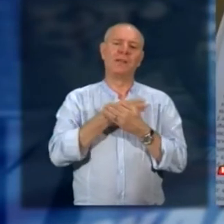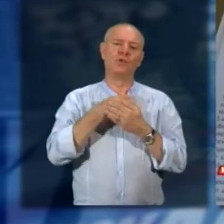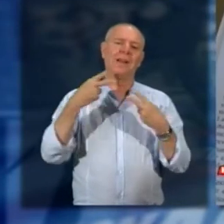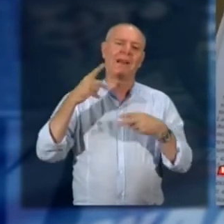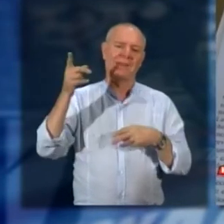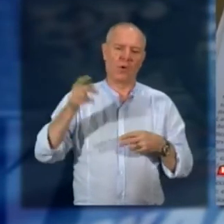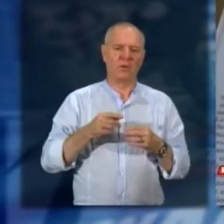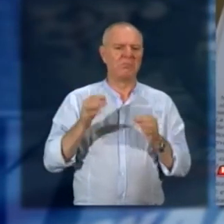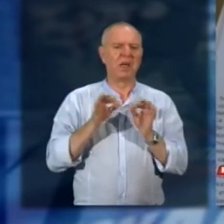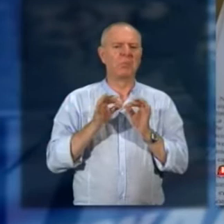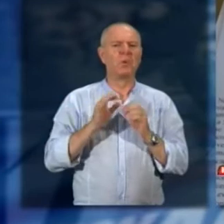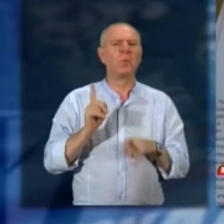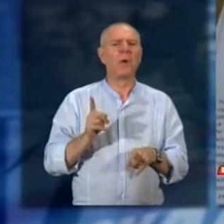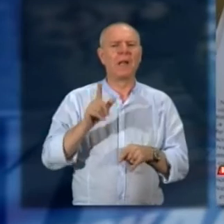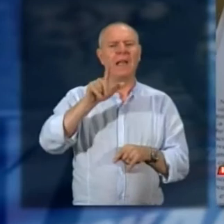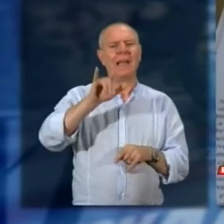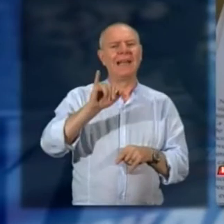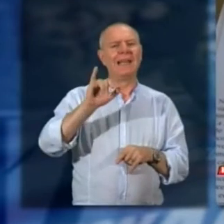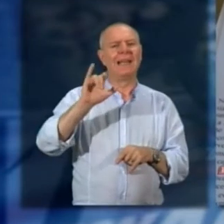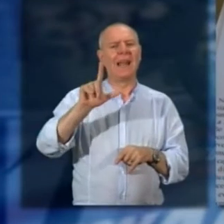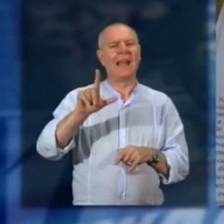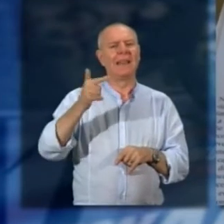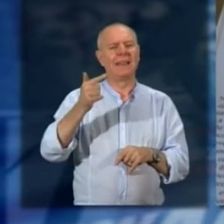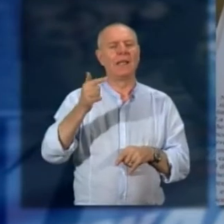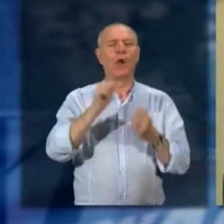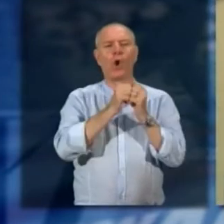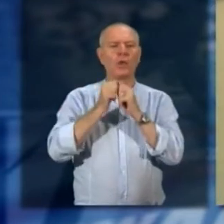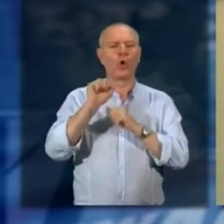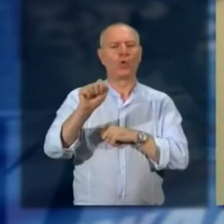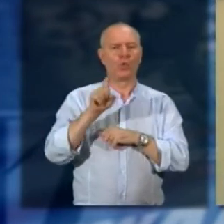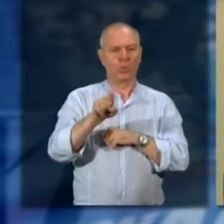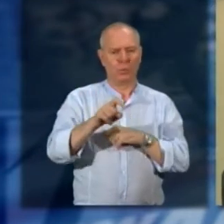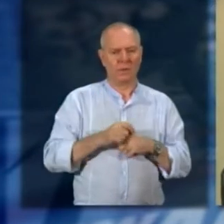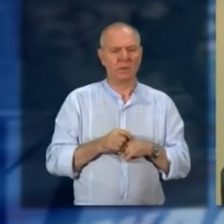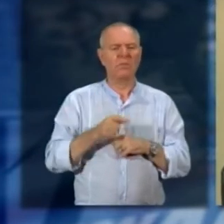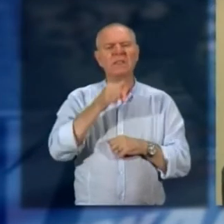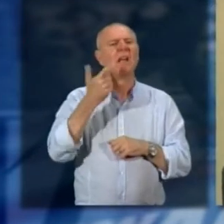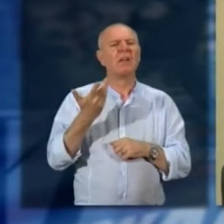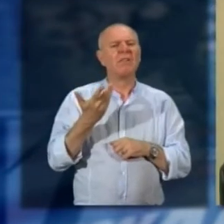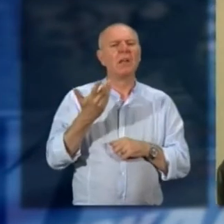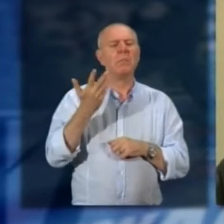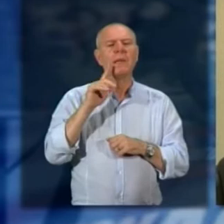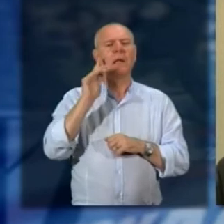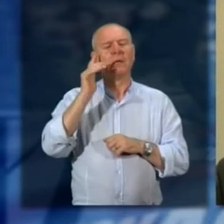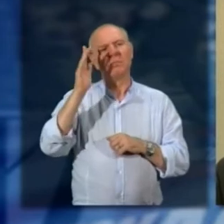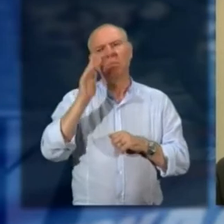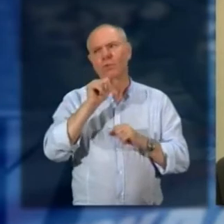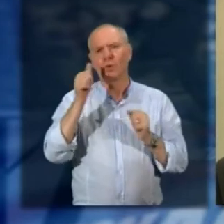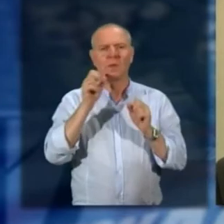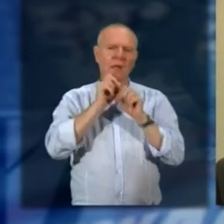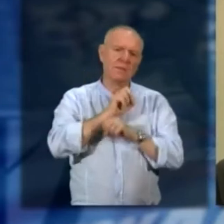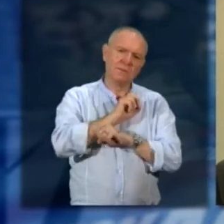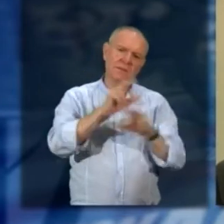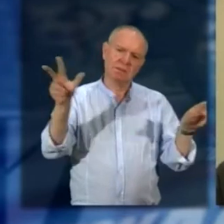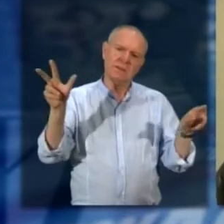importante è quello della Lega Italiana lotta tumori del VCO perché riguarda le visite dermatologiche c'è una specie di nemico